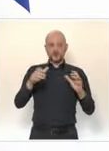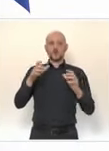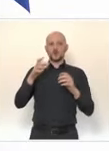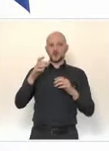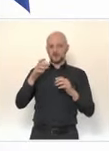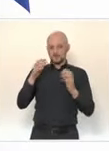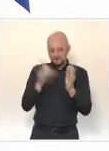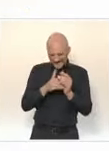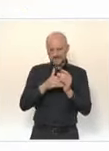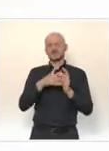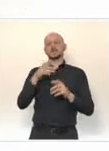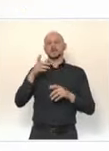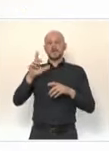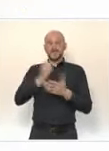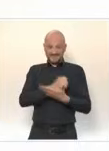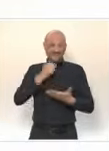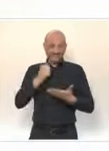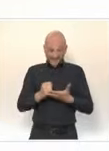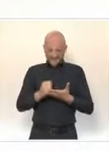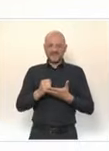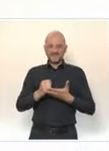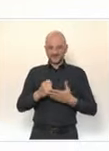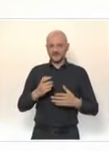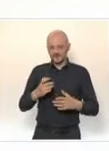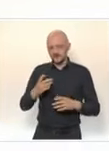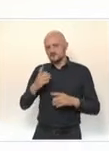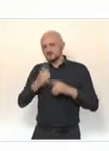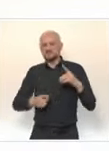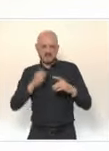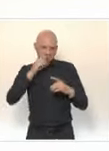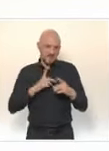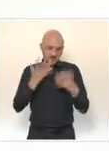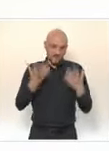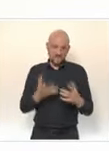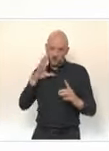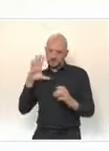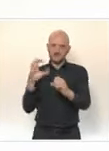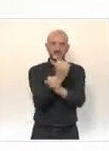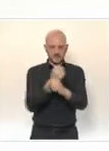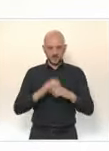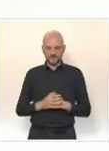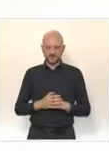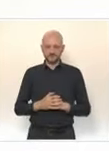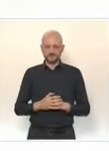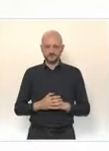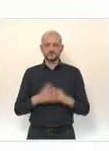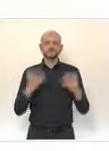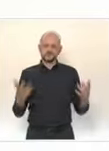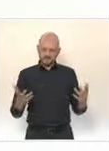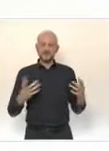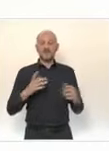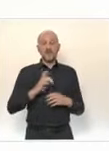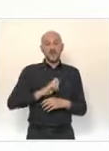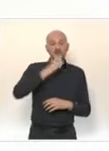où l'incidence est la plus élevée. En complément des tests salivaires, la grande nouveauté de la reprise, Olivier